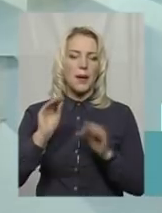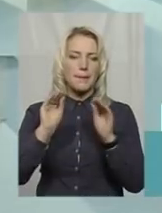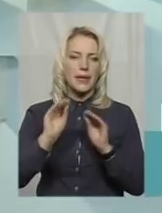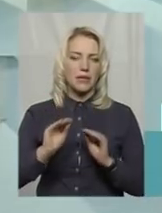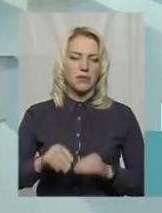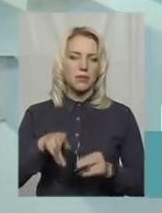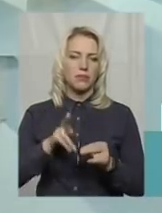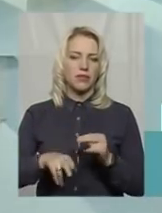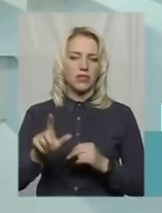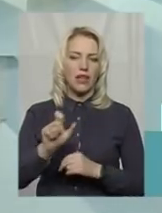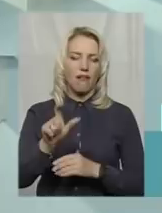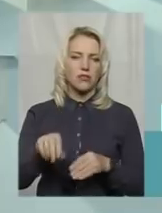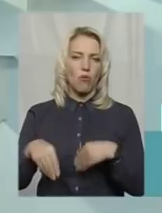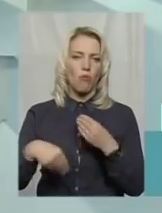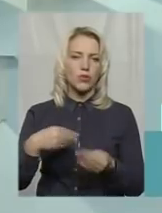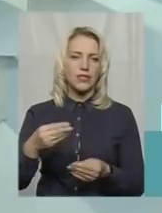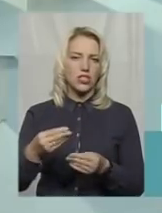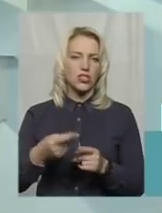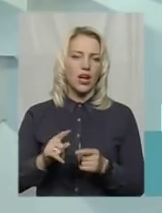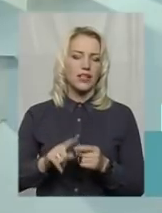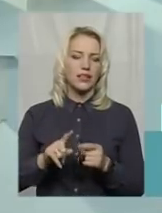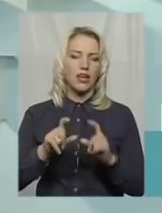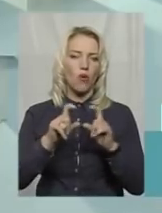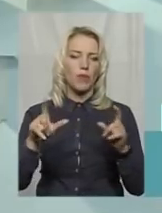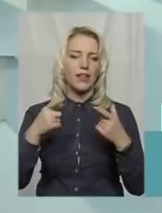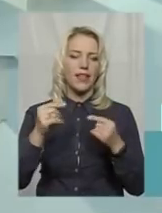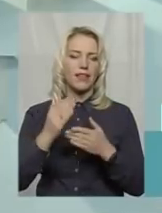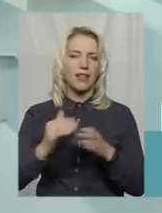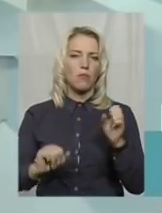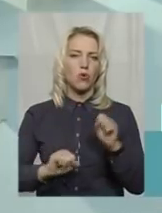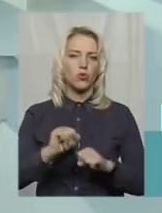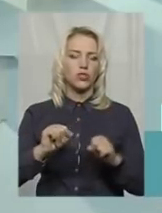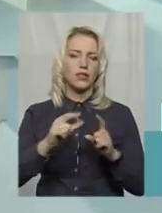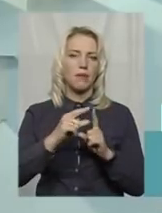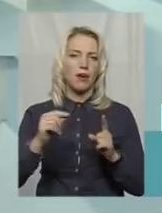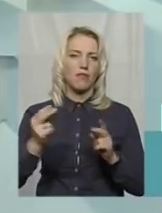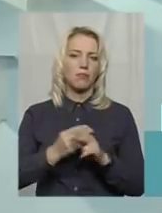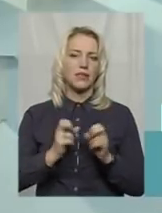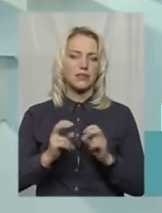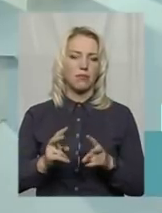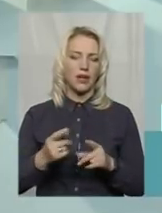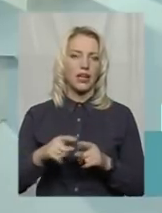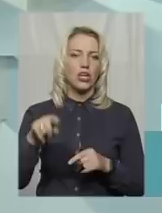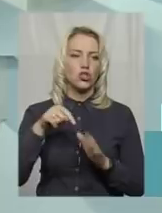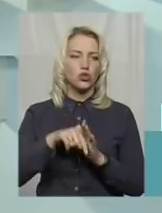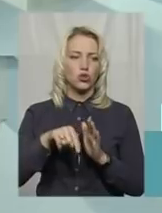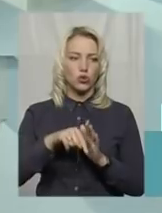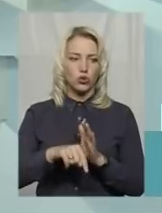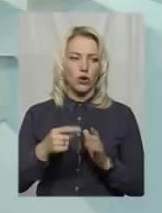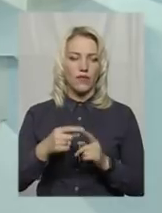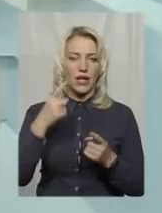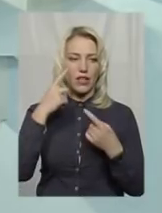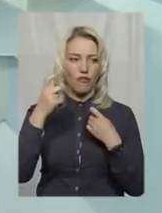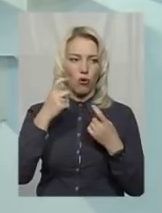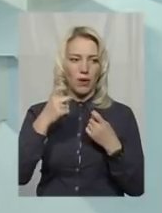припинення газопостачання на тих об'єктах, де є порушення правил безпеки систем газопостачання. Що стосовно інформативних –